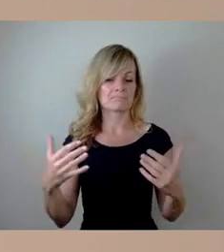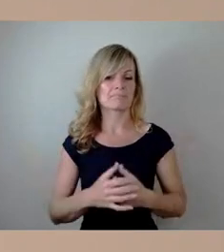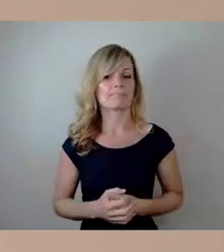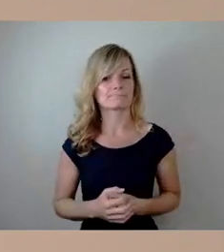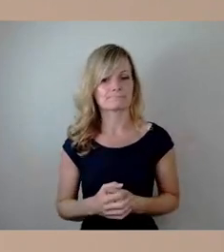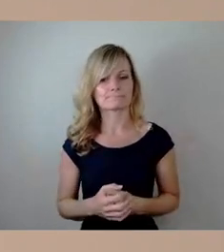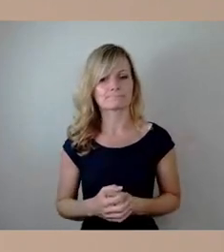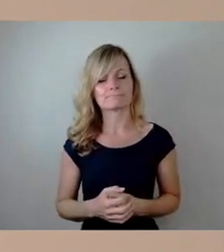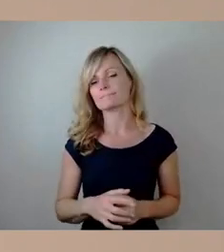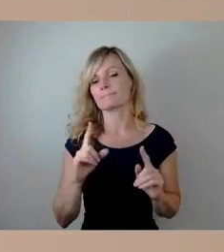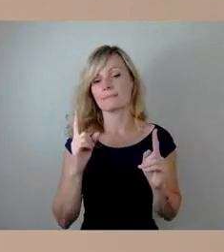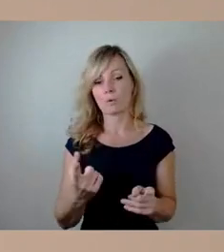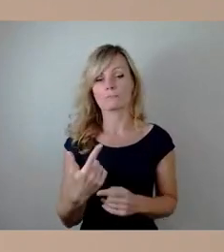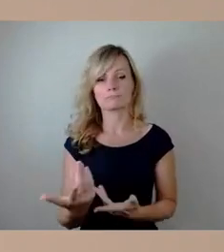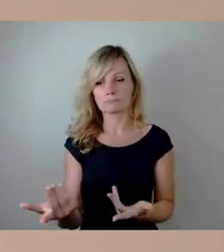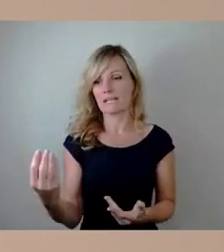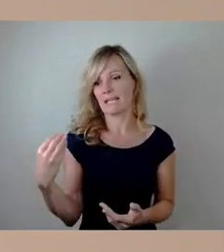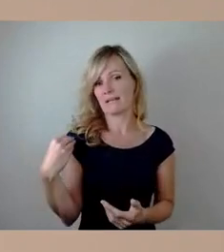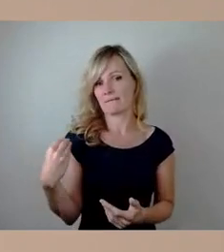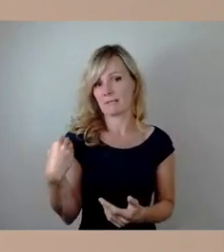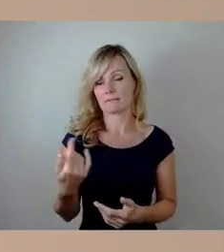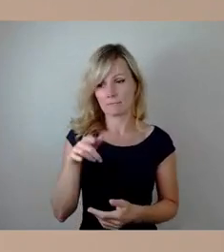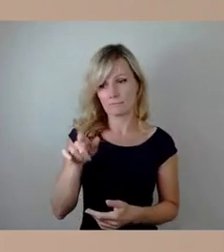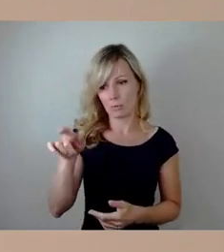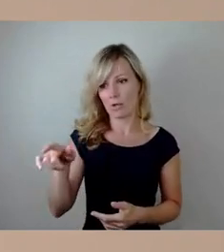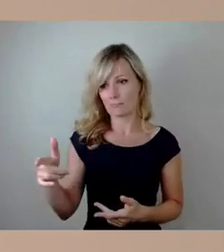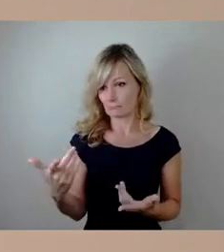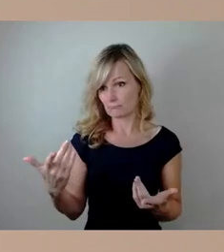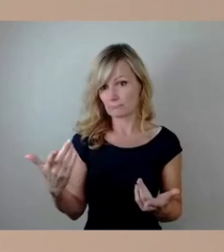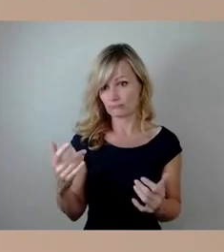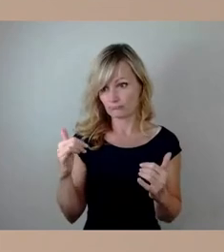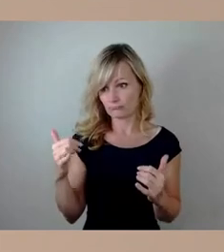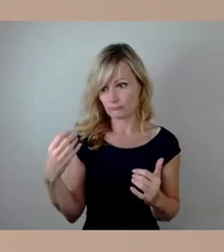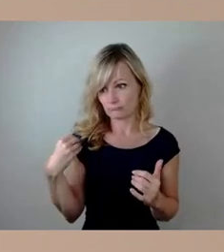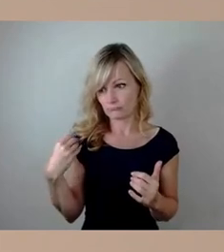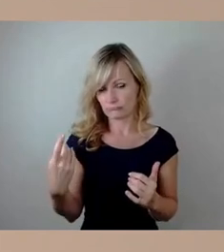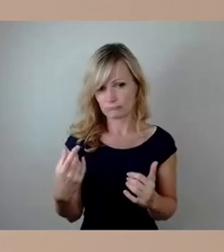auch gerade wenn es Hinweise aus der Bürgerschaft gibt, wird das